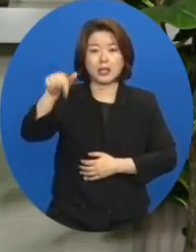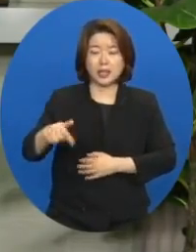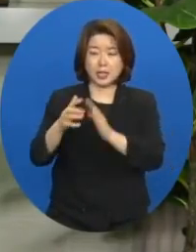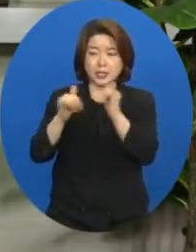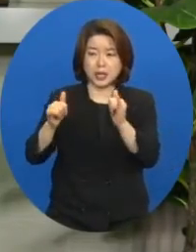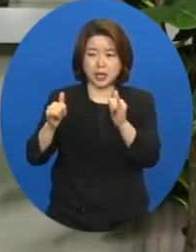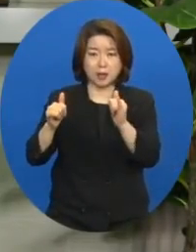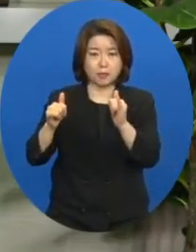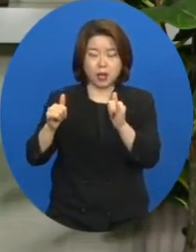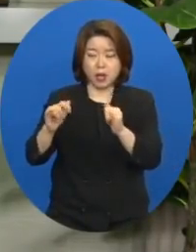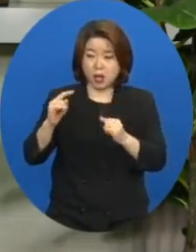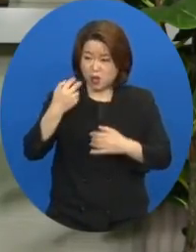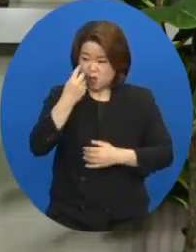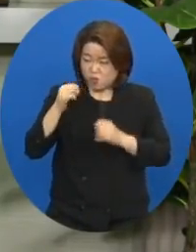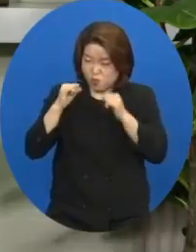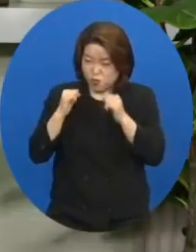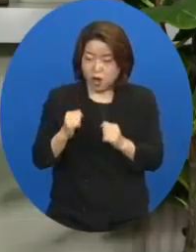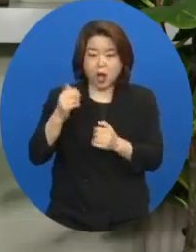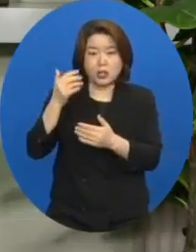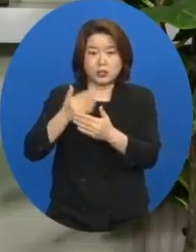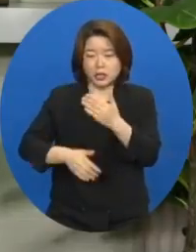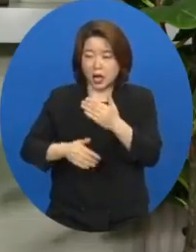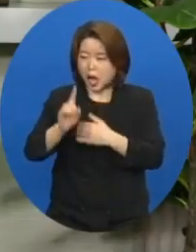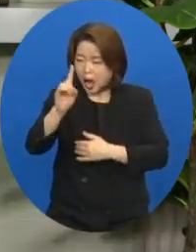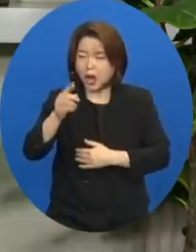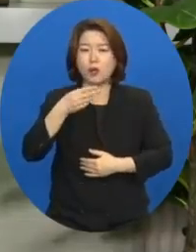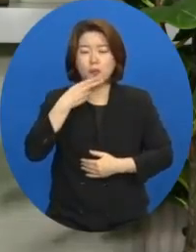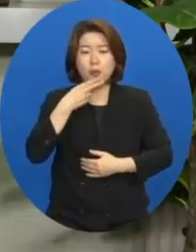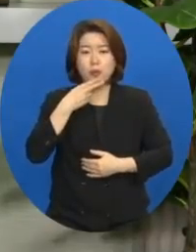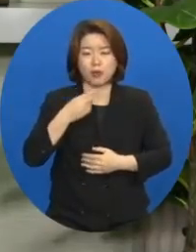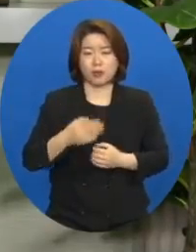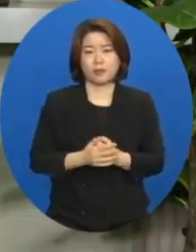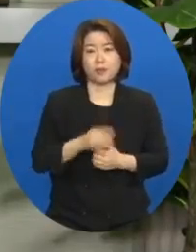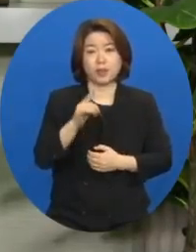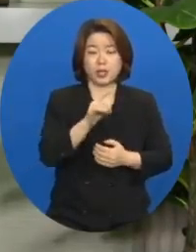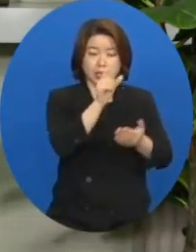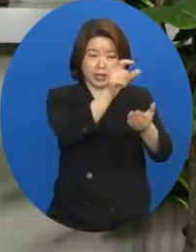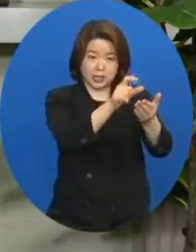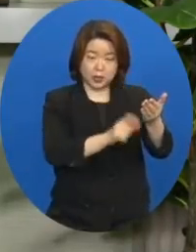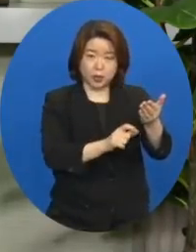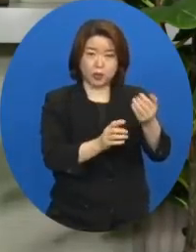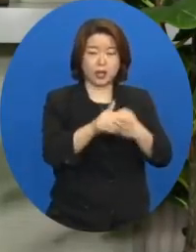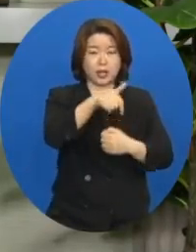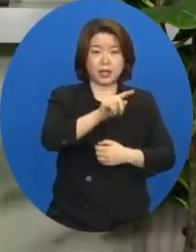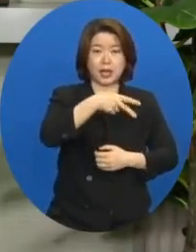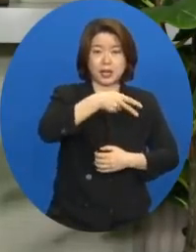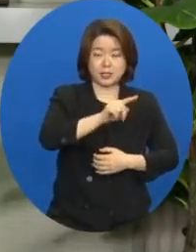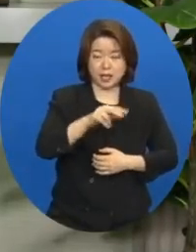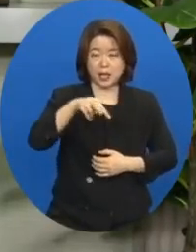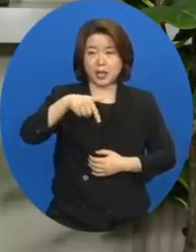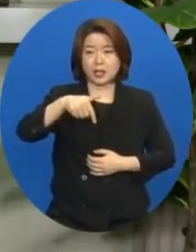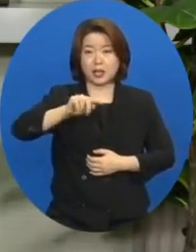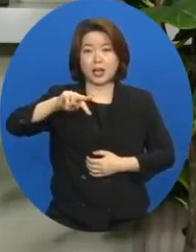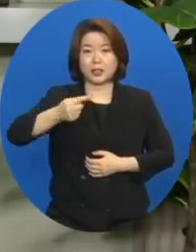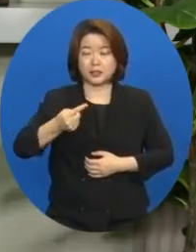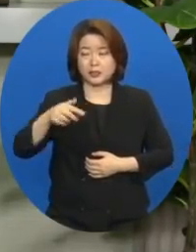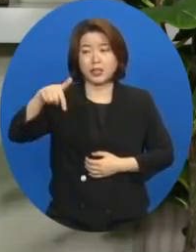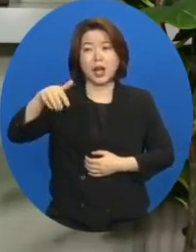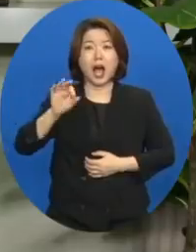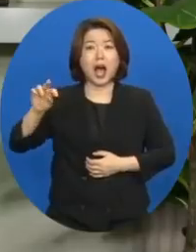사람이 하나도 없었다. 여기 기록된 가사와 가두와 아스도스라고 하는